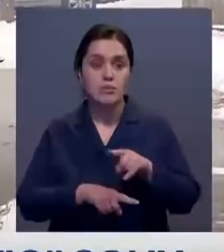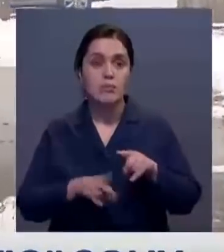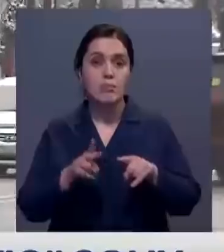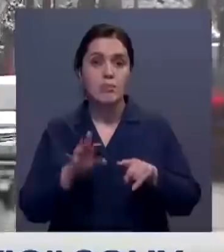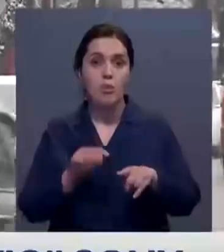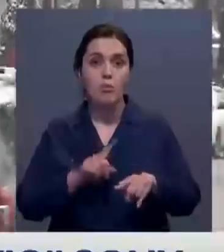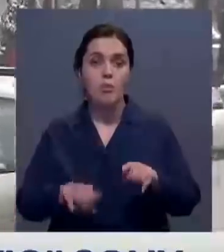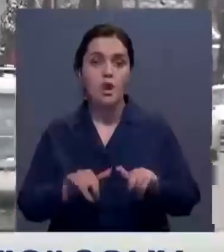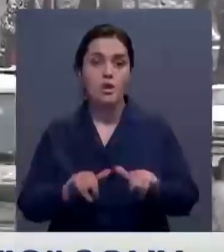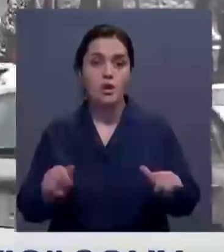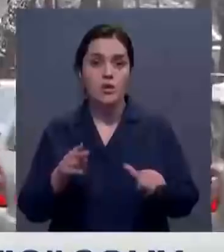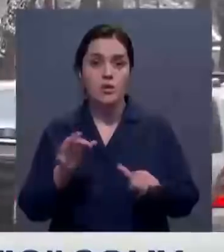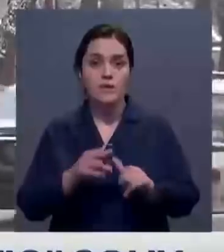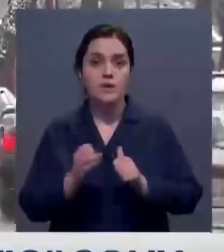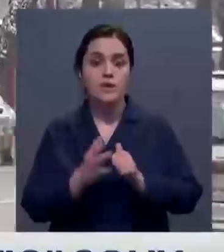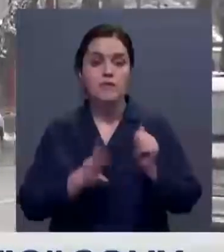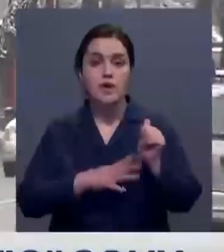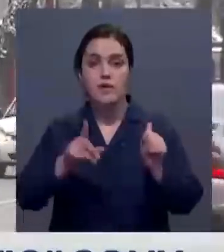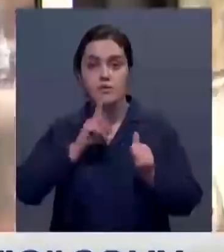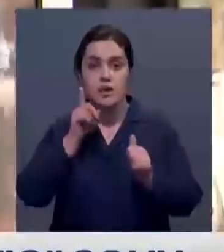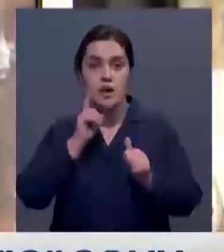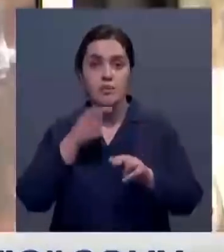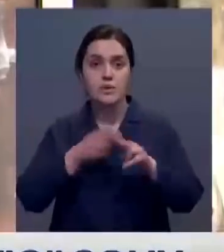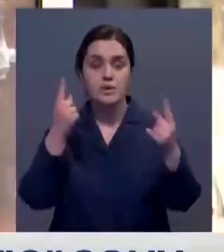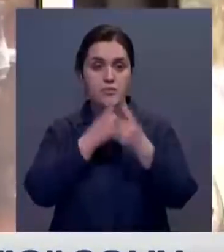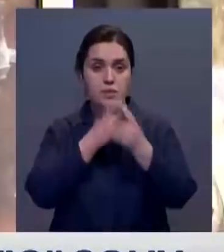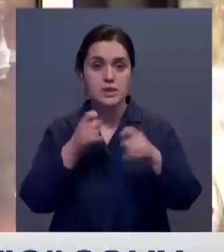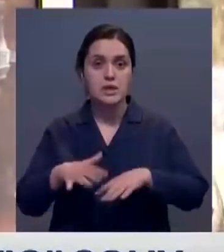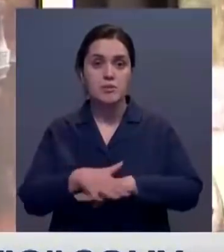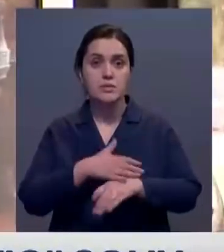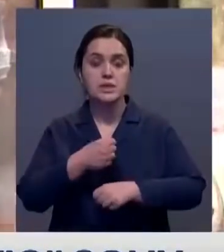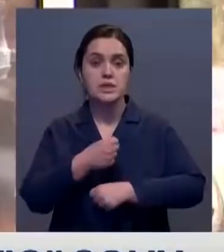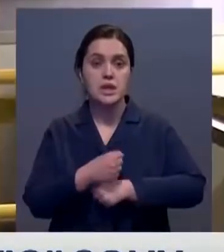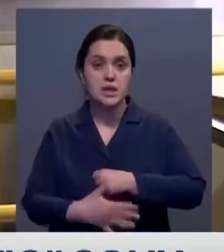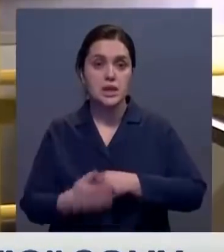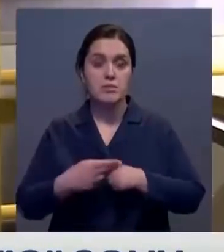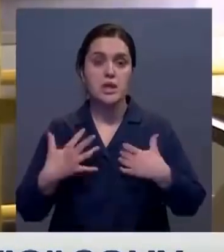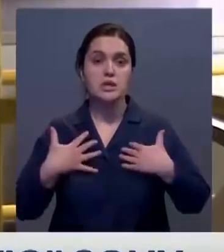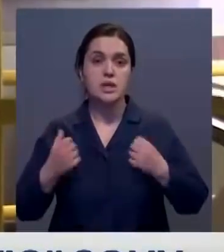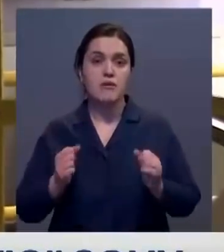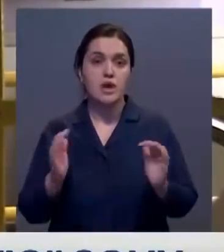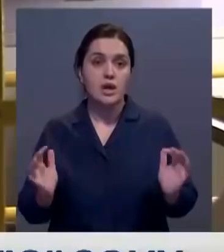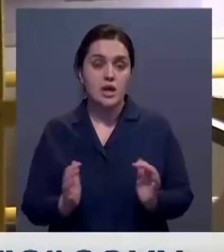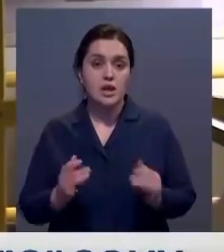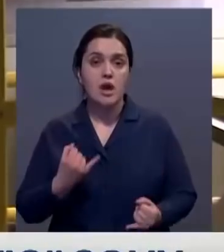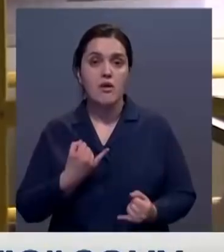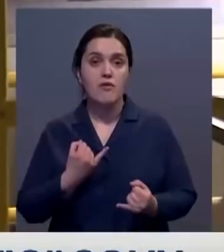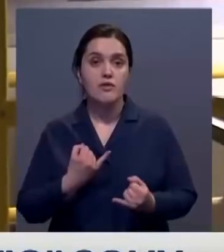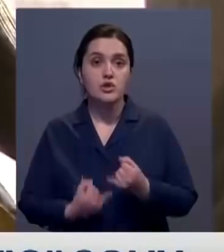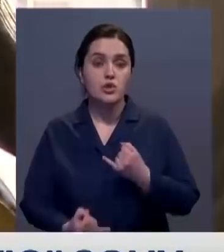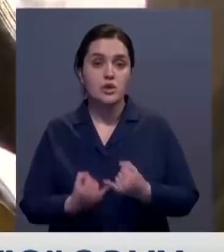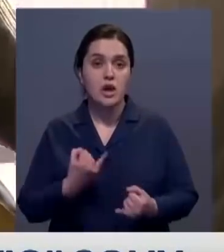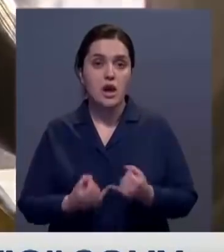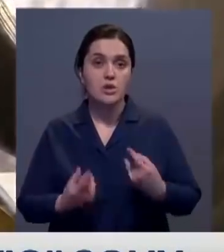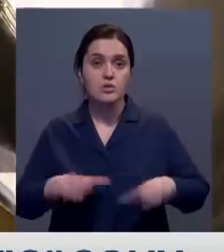зоны по темпам распространения COVID-19 в зеленую. Об этом сообщили в Национальном центре общественного здравоохранения. Отмечу,